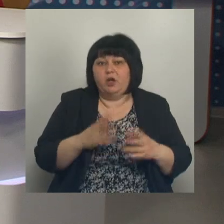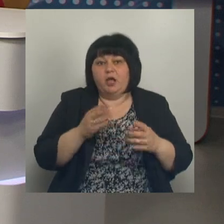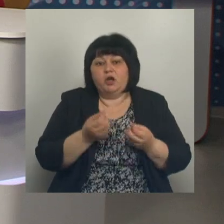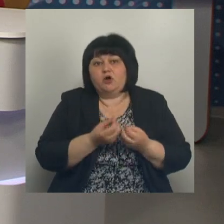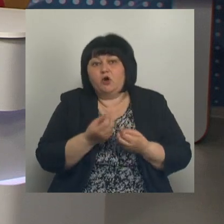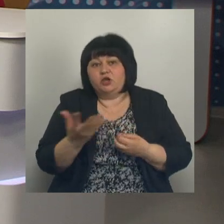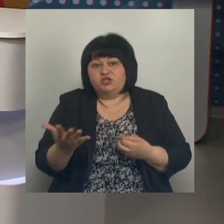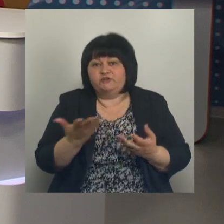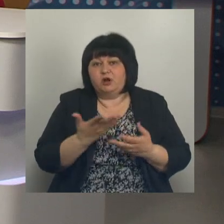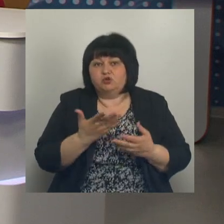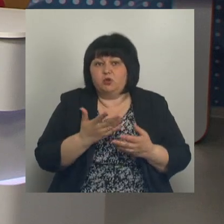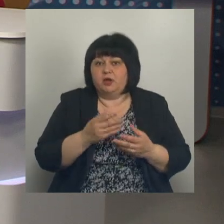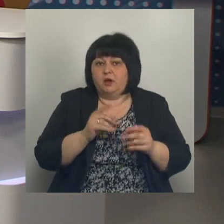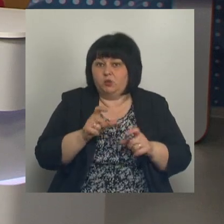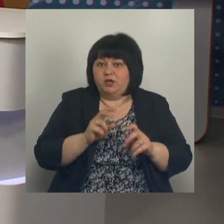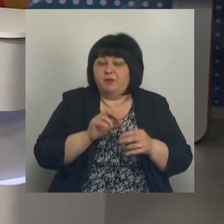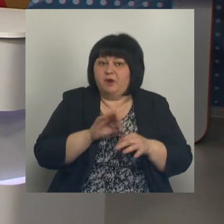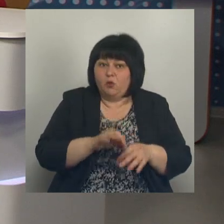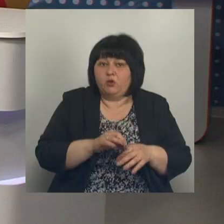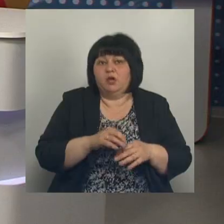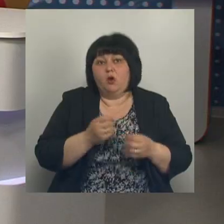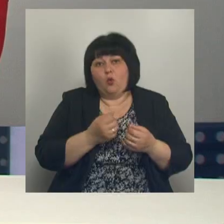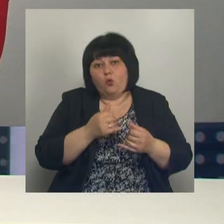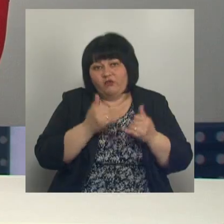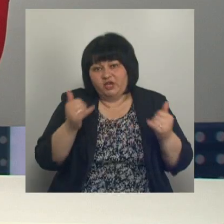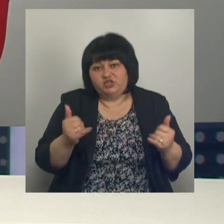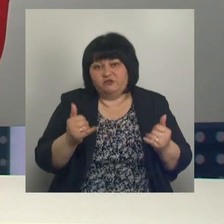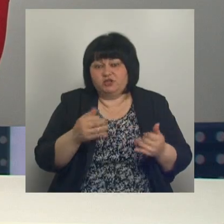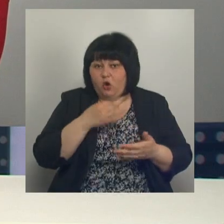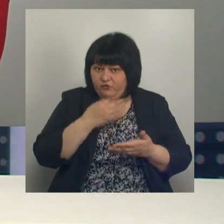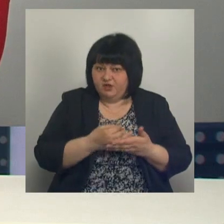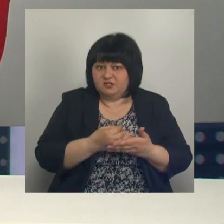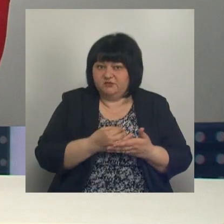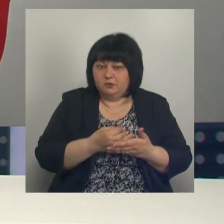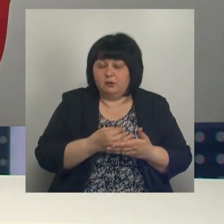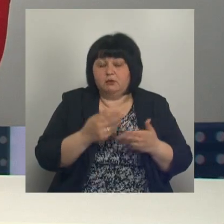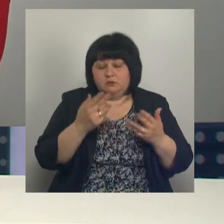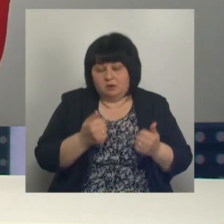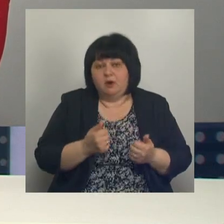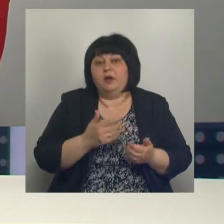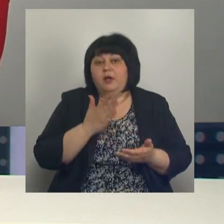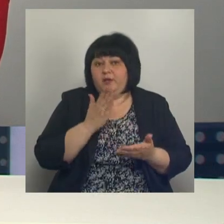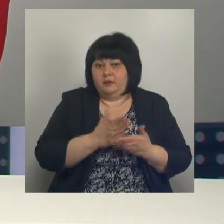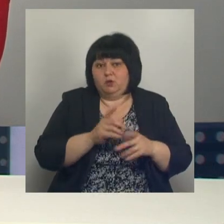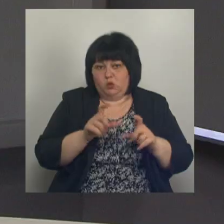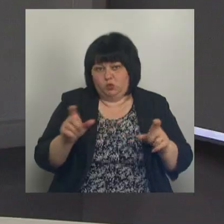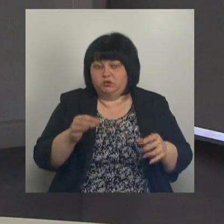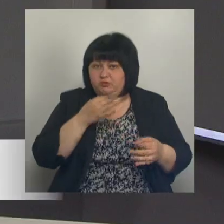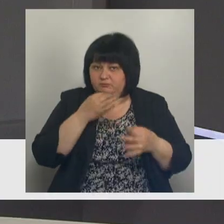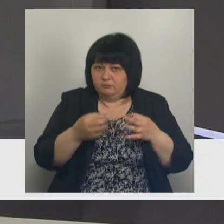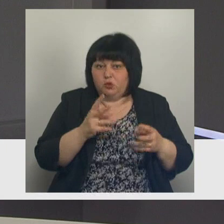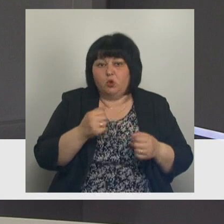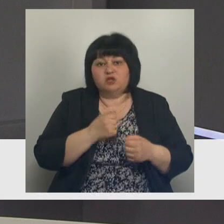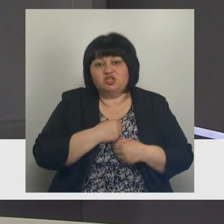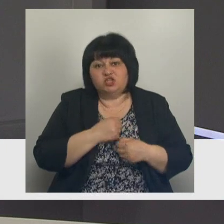людей, которые проходят, увеличивается? Ответственно подходит к этому вопросу? Действительно, есть отклик среди населения. Но, к сожалению,